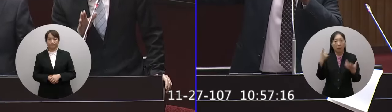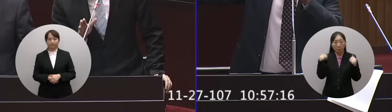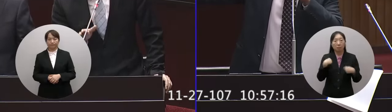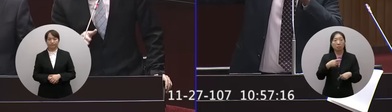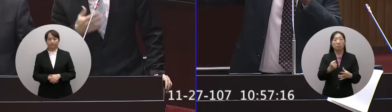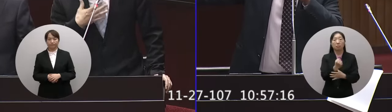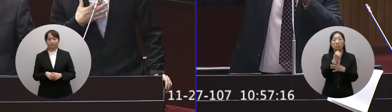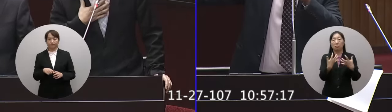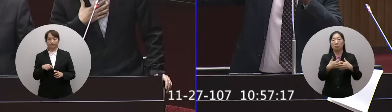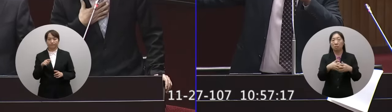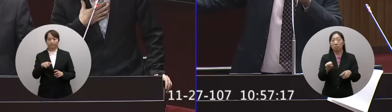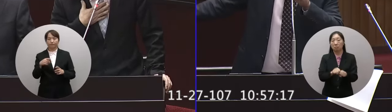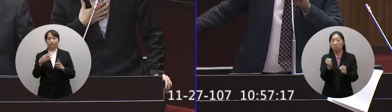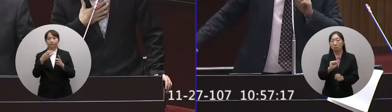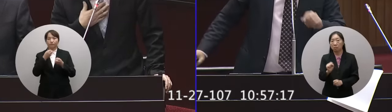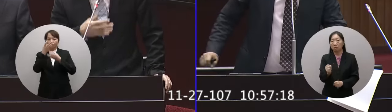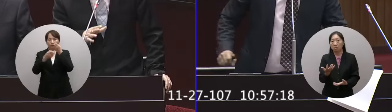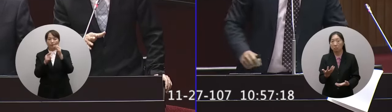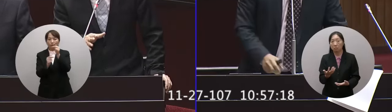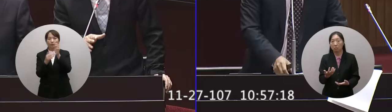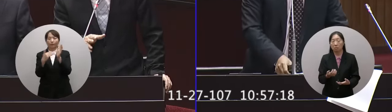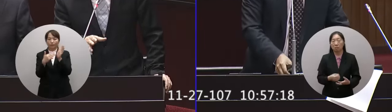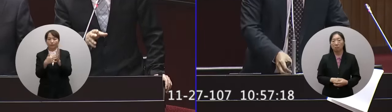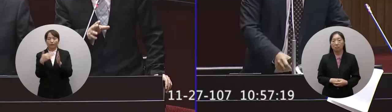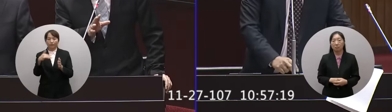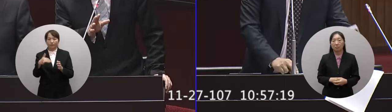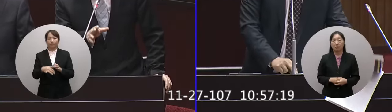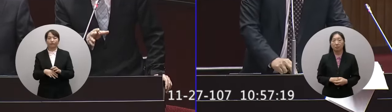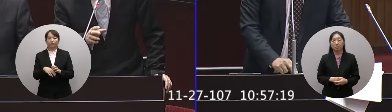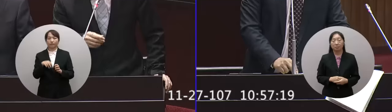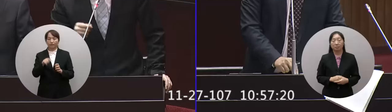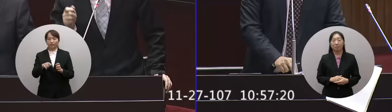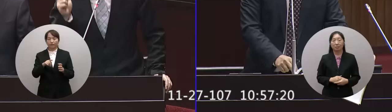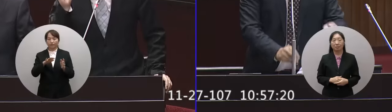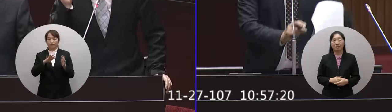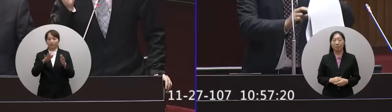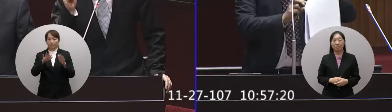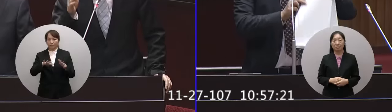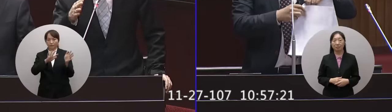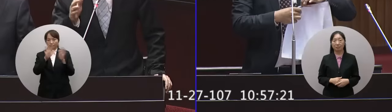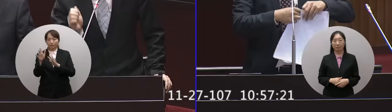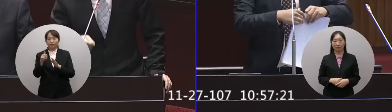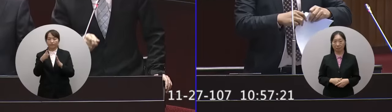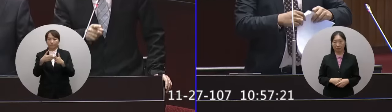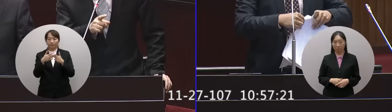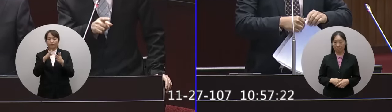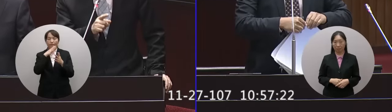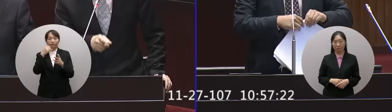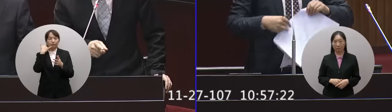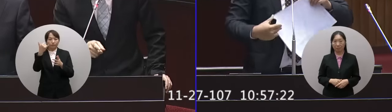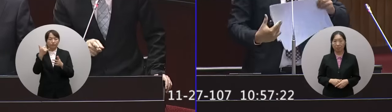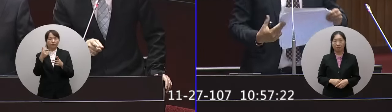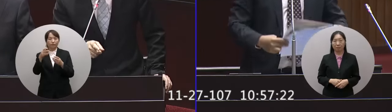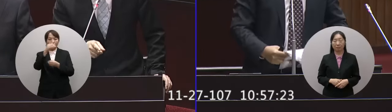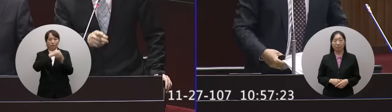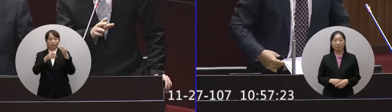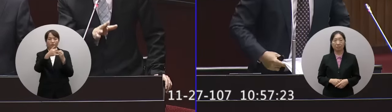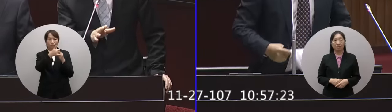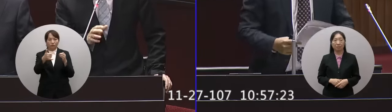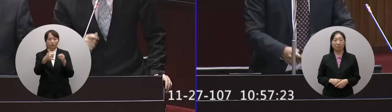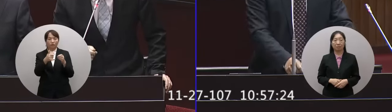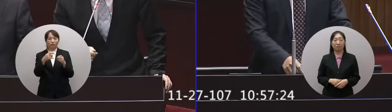開嘛他我剛剛話還沒講完嘛那個方委員就是他現在要要那個聯絡那個調度員